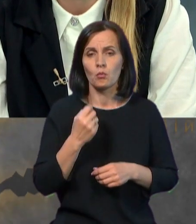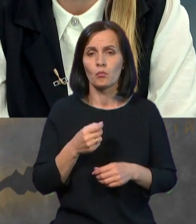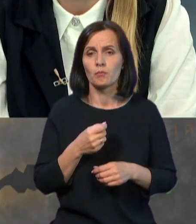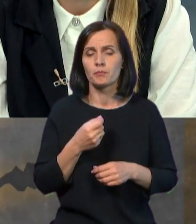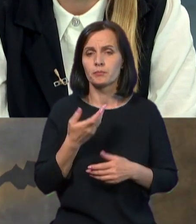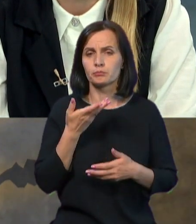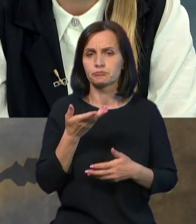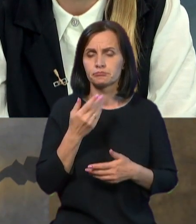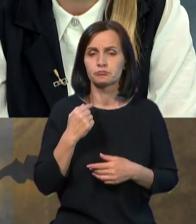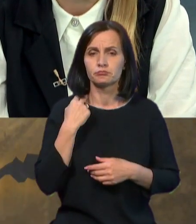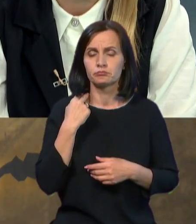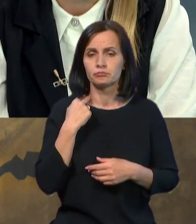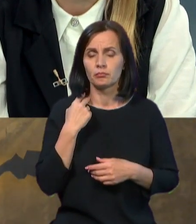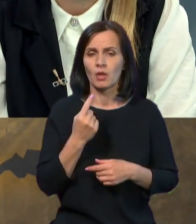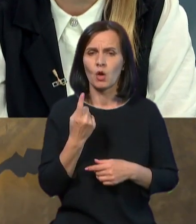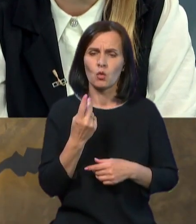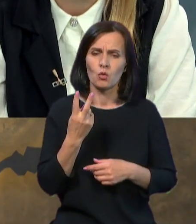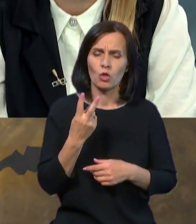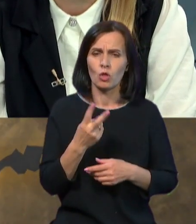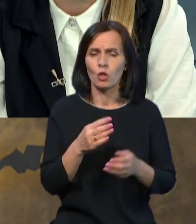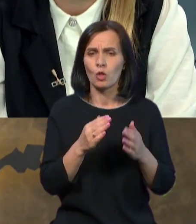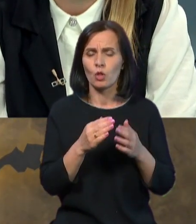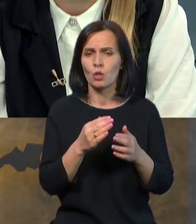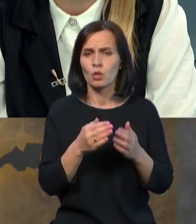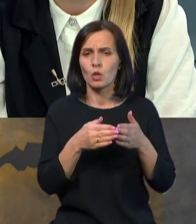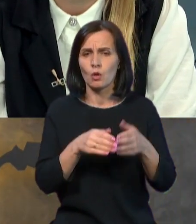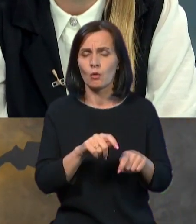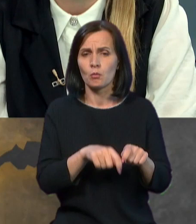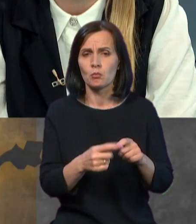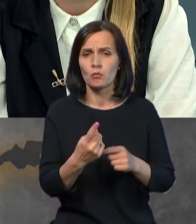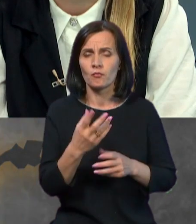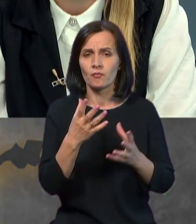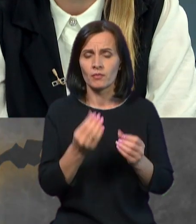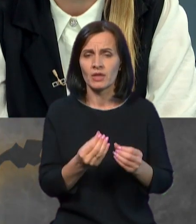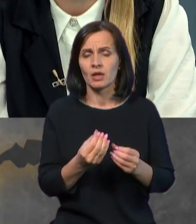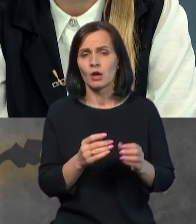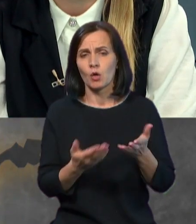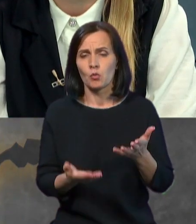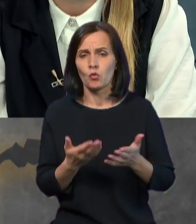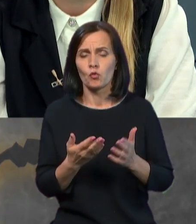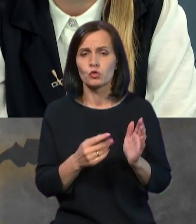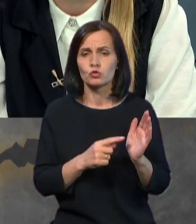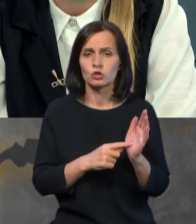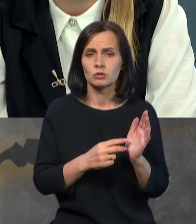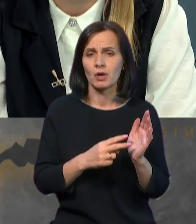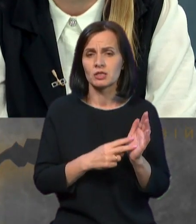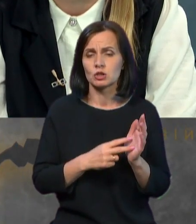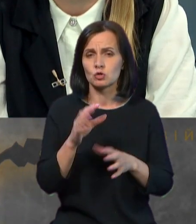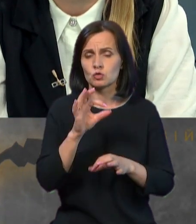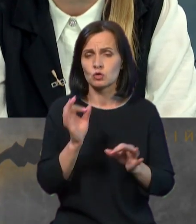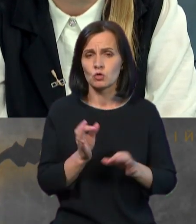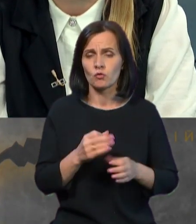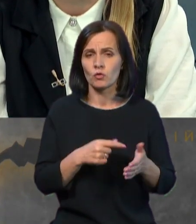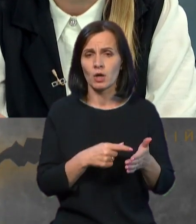Наразі лише одне або два судна перевіряються на день у порівнянні з 6-8 восени 2022 року, зауважують Умін